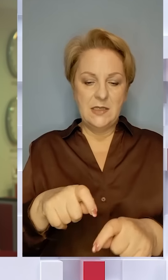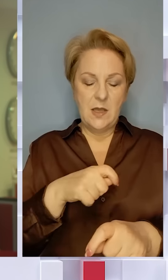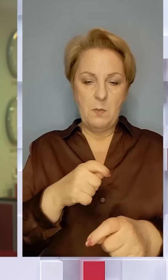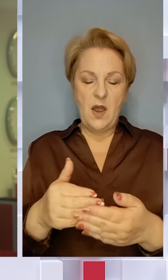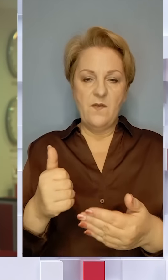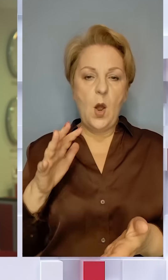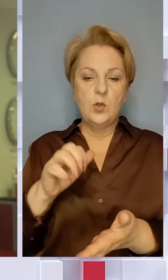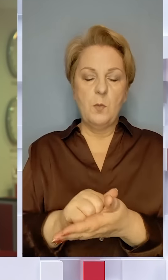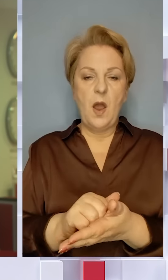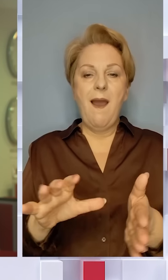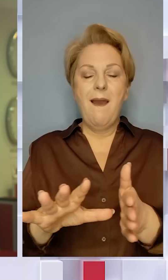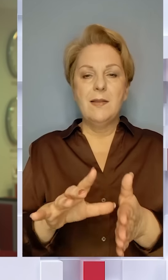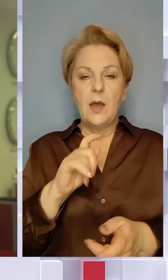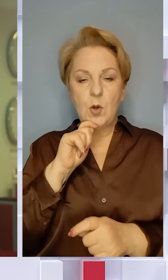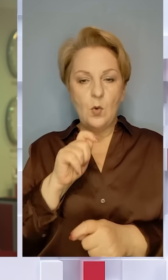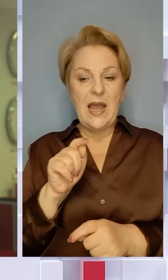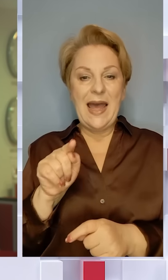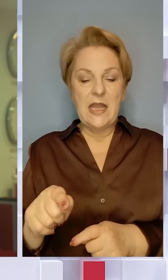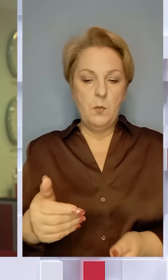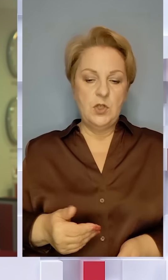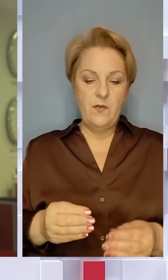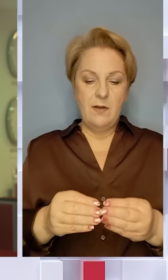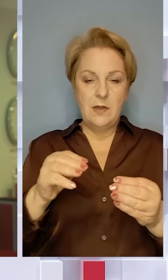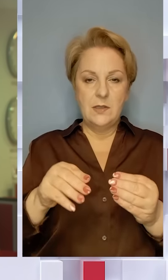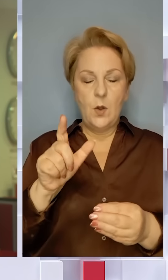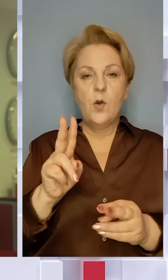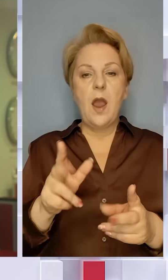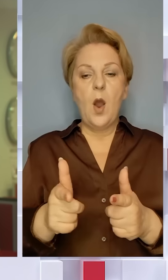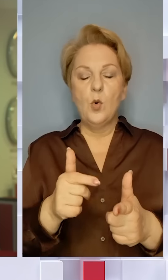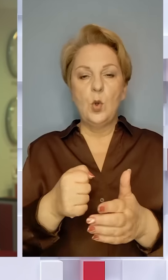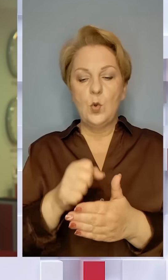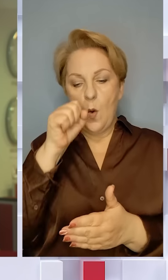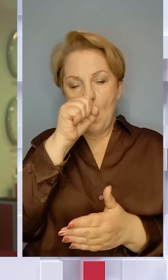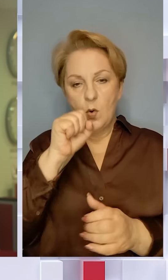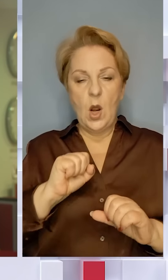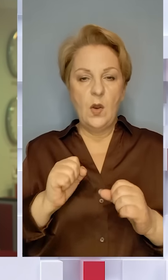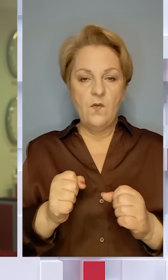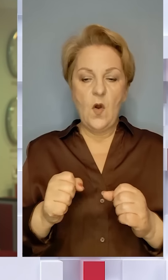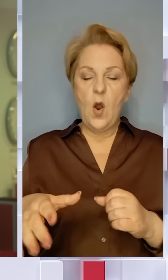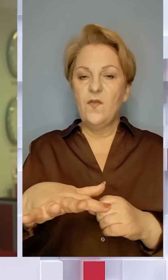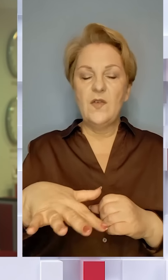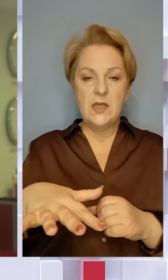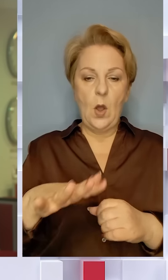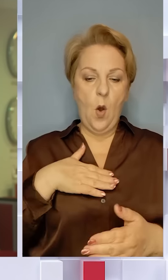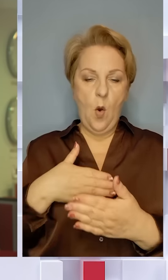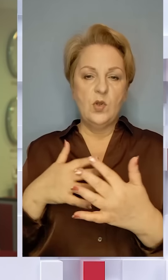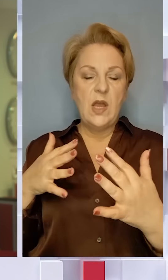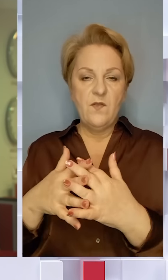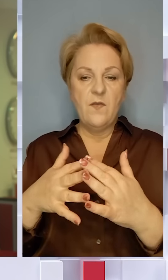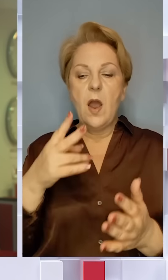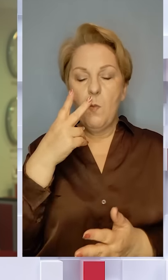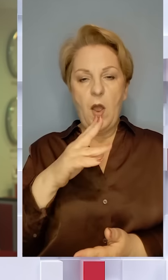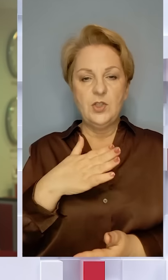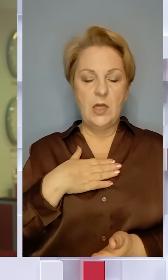окупованого енергодара. Там мешкає 10 тисяч людей. Як готується до морозів і холодів у зоні активних бойових дій, бачила